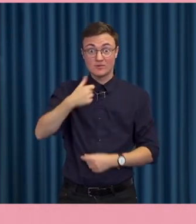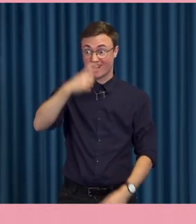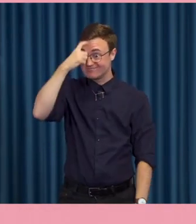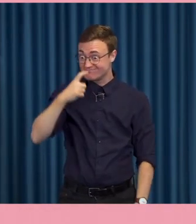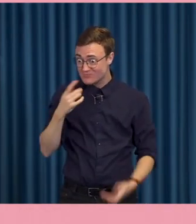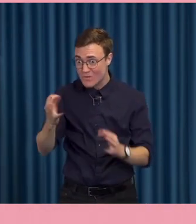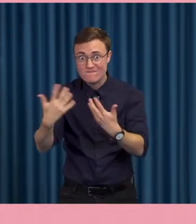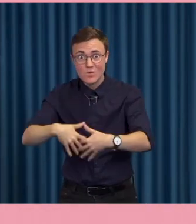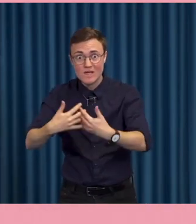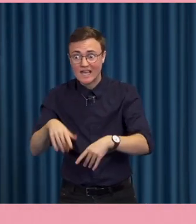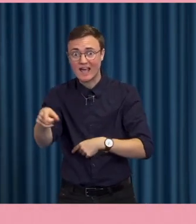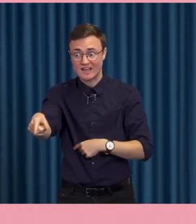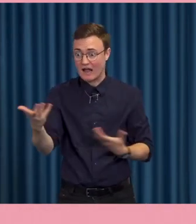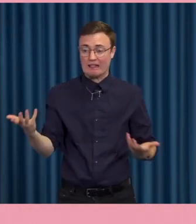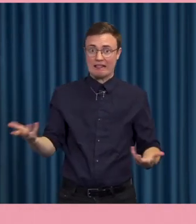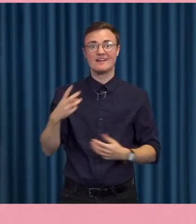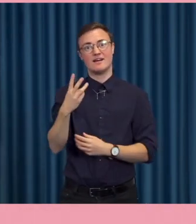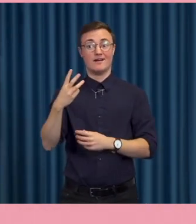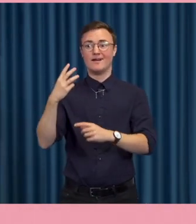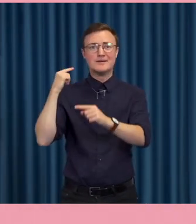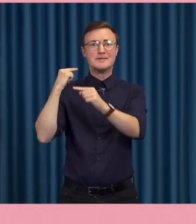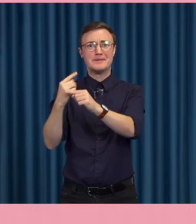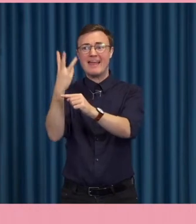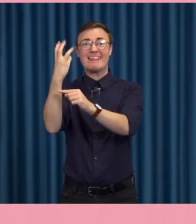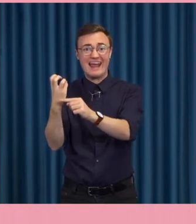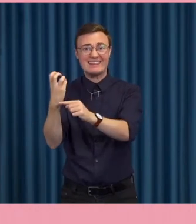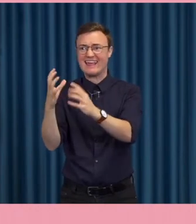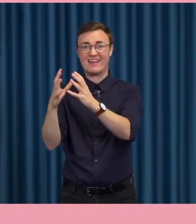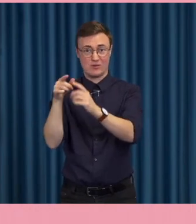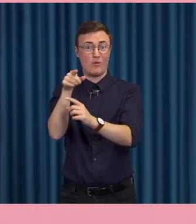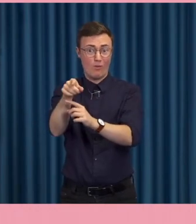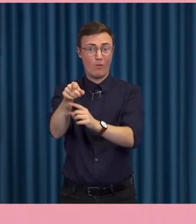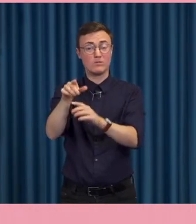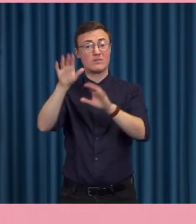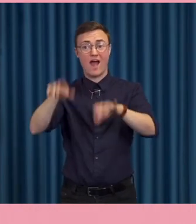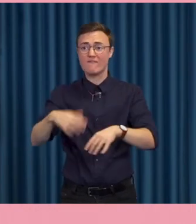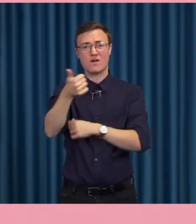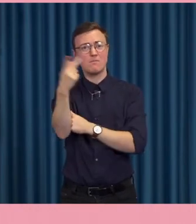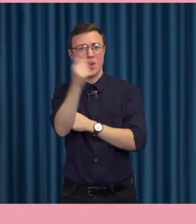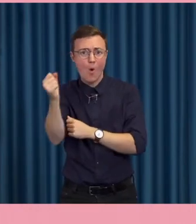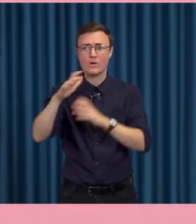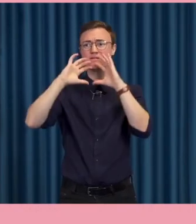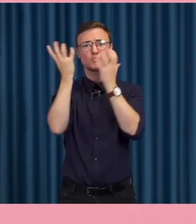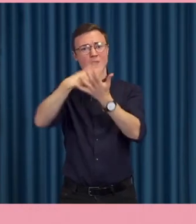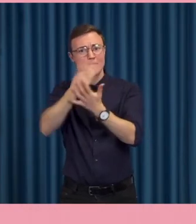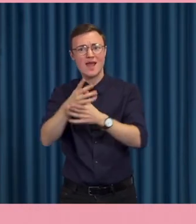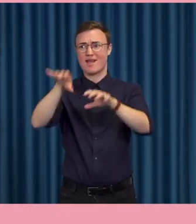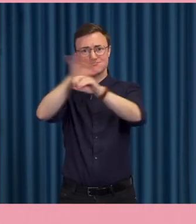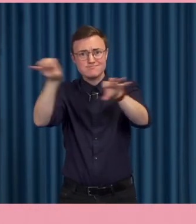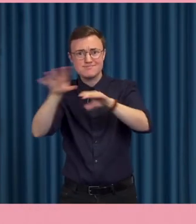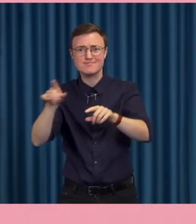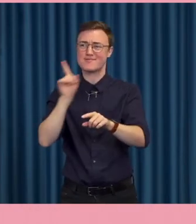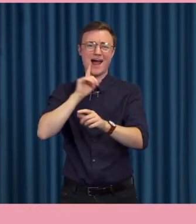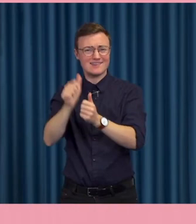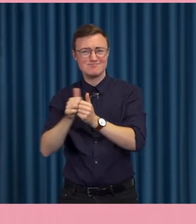och hur hon då inte ens 30 år fyllda och som har liksom gjort sig en karriär på bloggar och sociala medier och liksom att ligga i